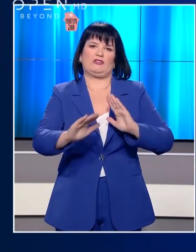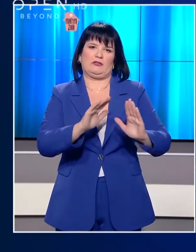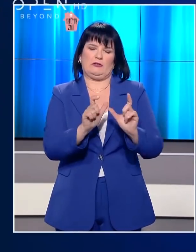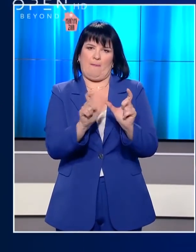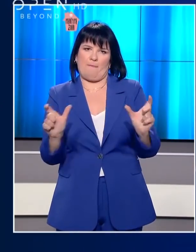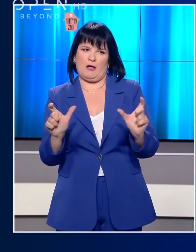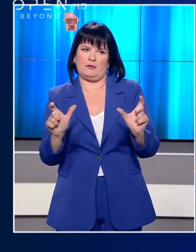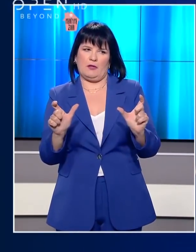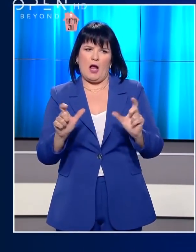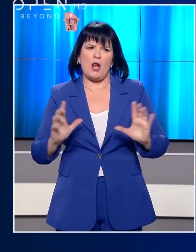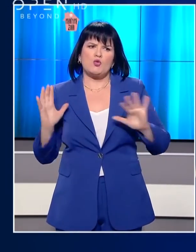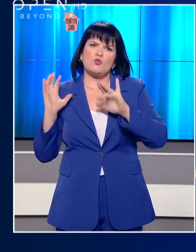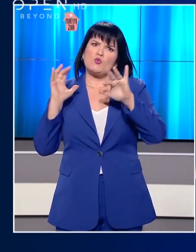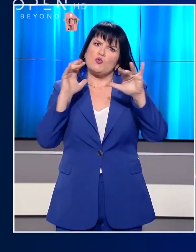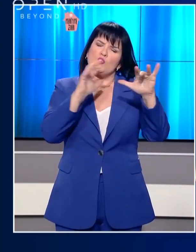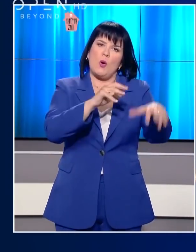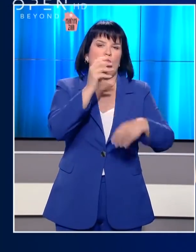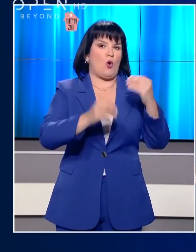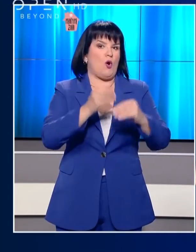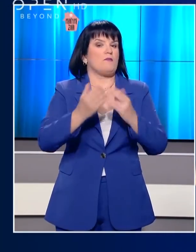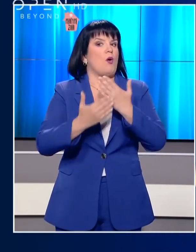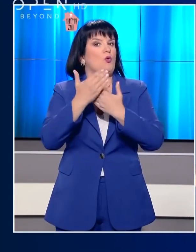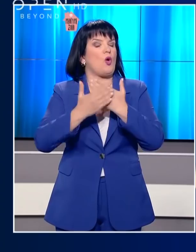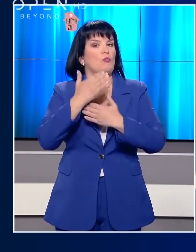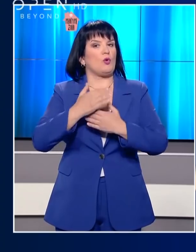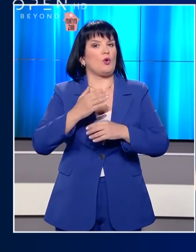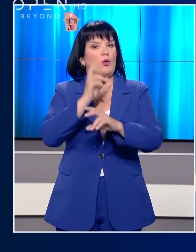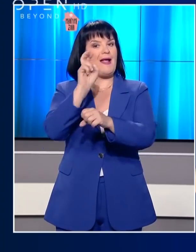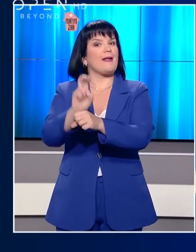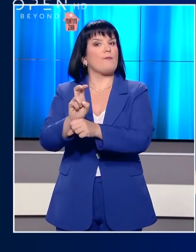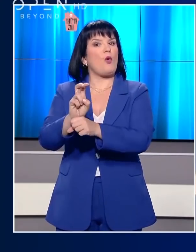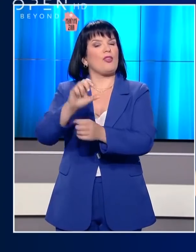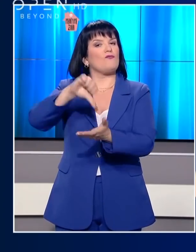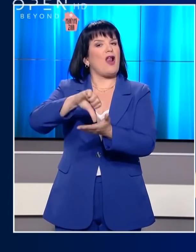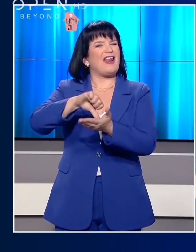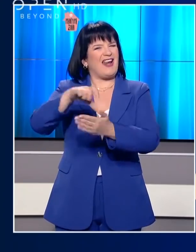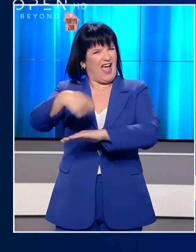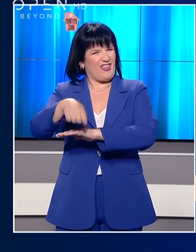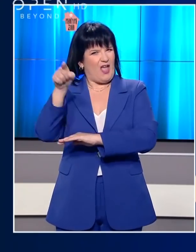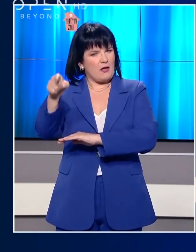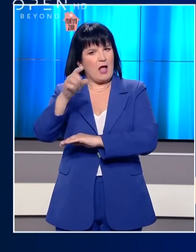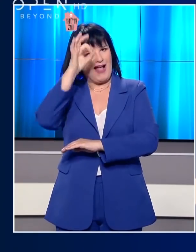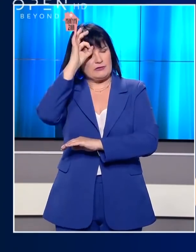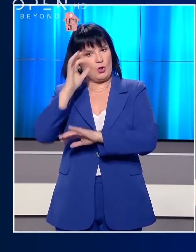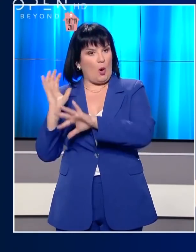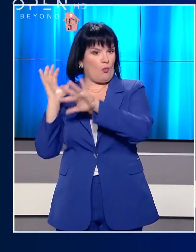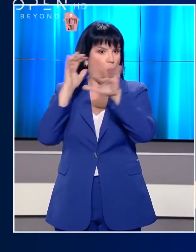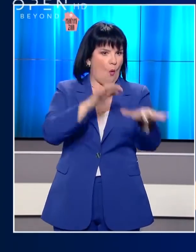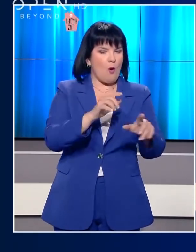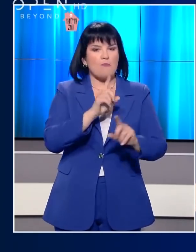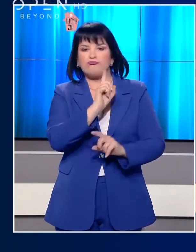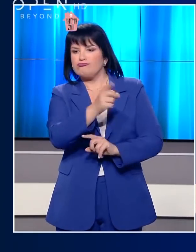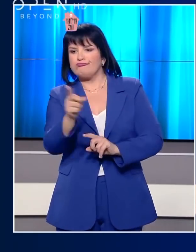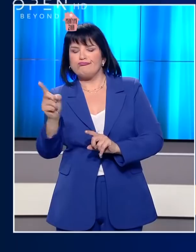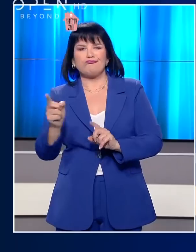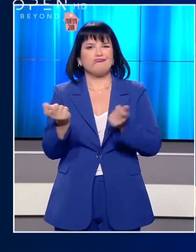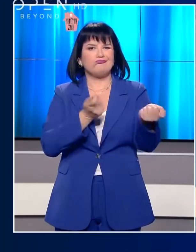Πρόβλημα συνοστισμού πολιτών παρουσιάστηκε το πρωί στο υποθυκοφυλακείο Αθήνας όπου έσπευσαν αστυνομικοί και έκαναν συστάσεις